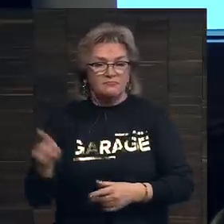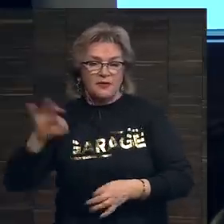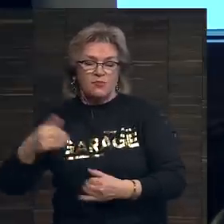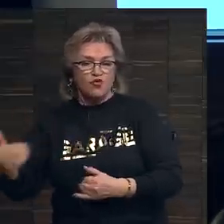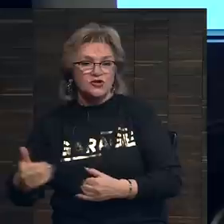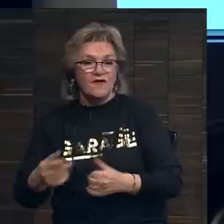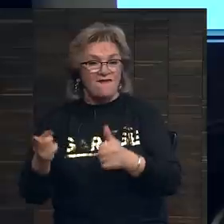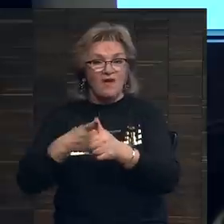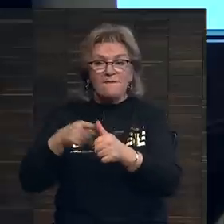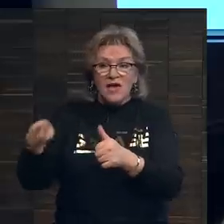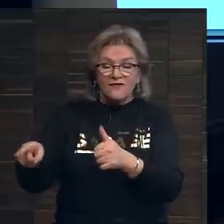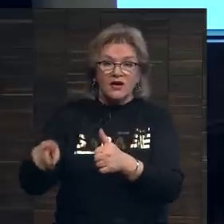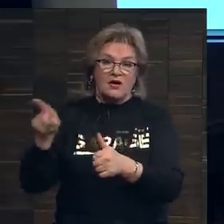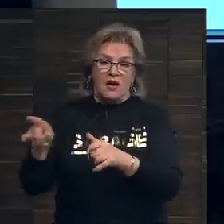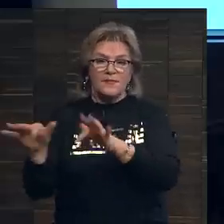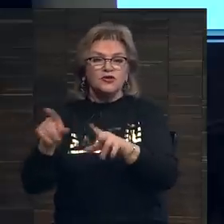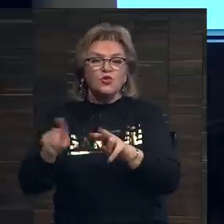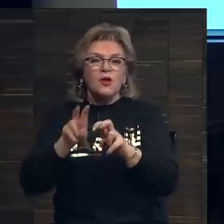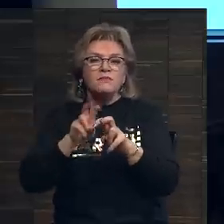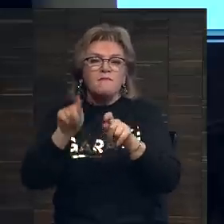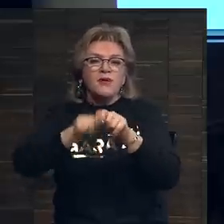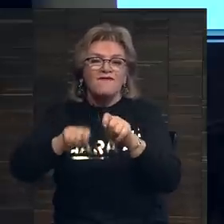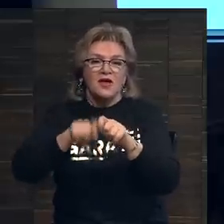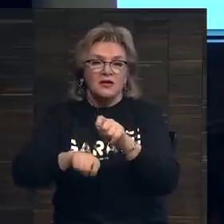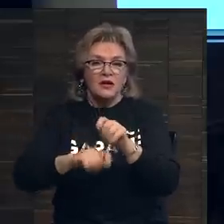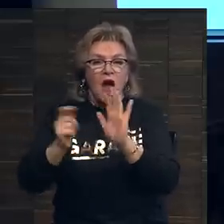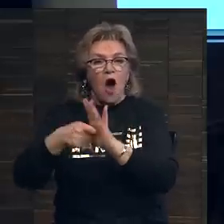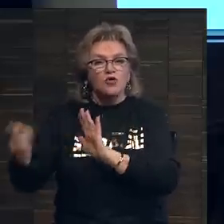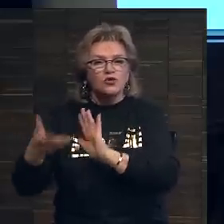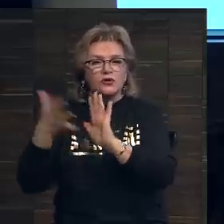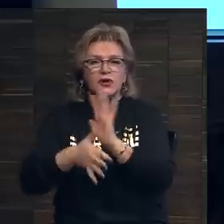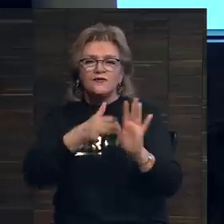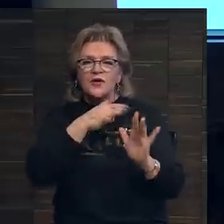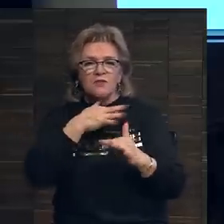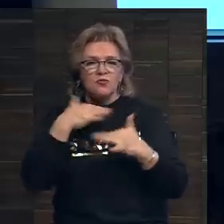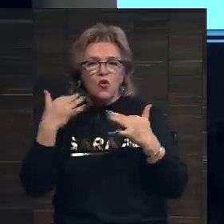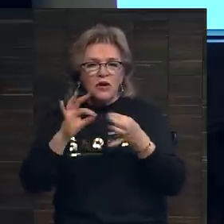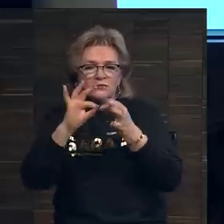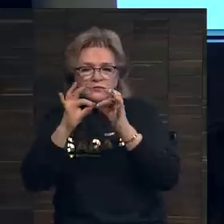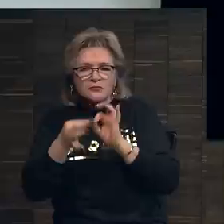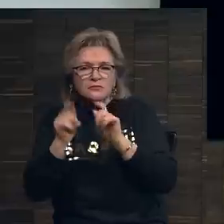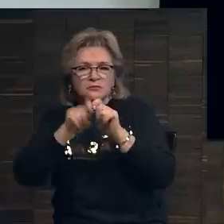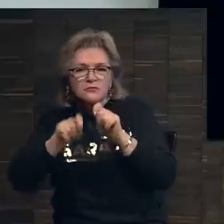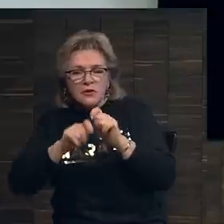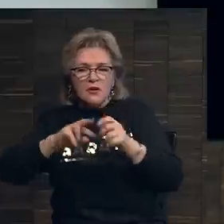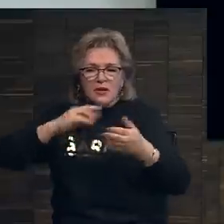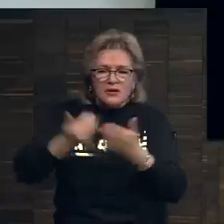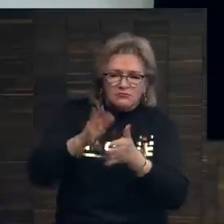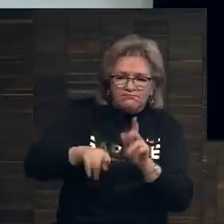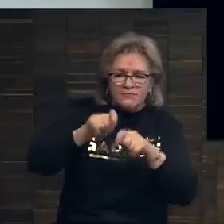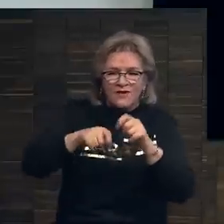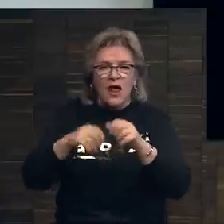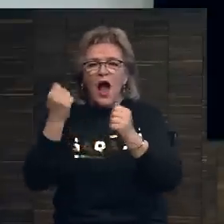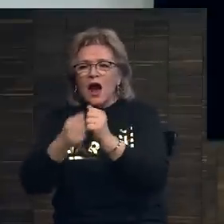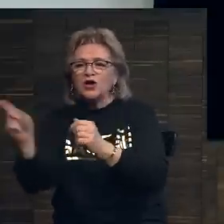Во-первых, это процедура проверки. Аукцион тратит много времени, тщательно проверяя и перепроверяя каждый